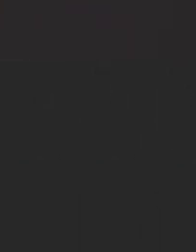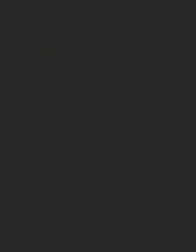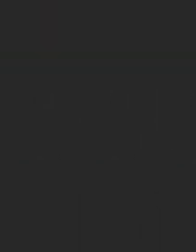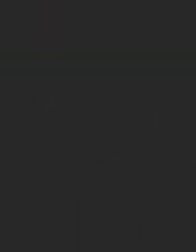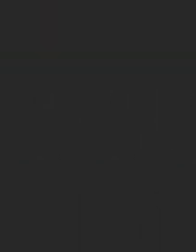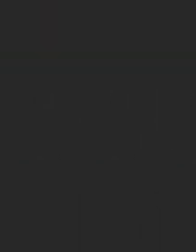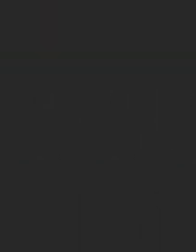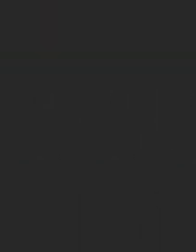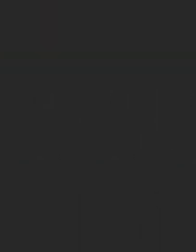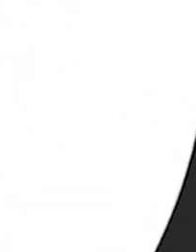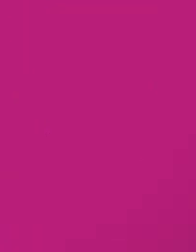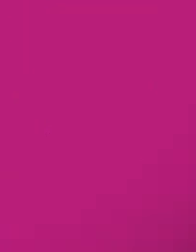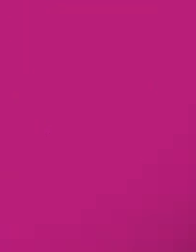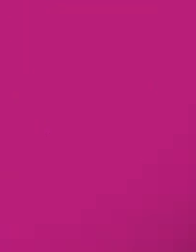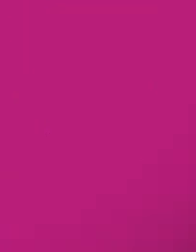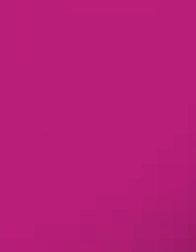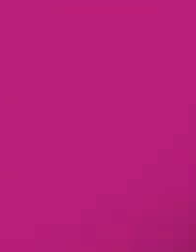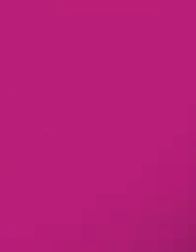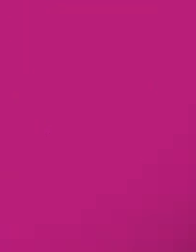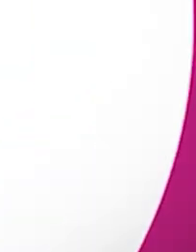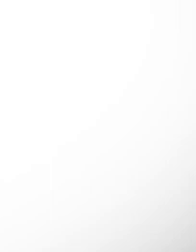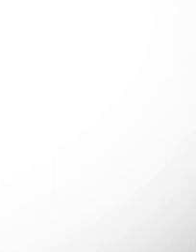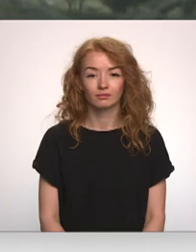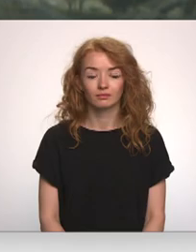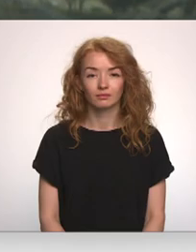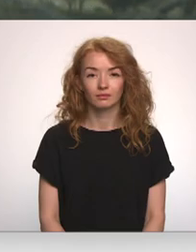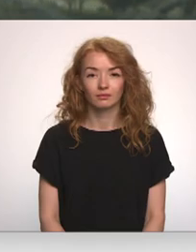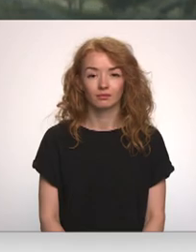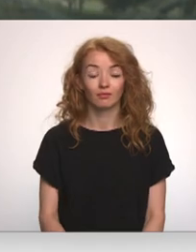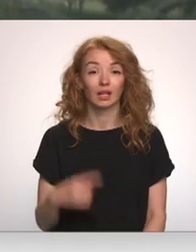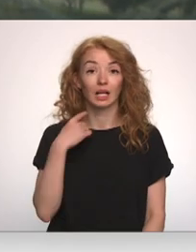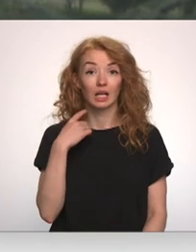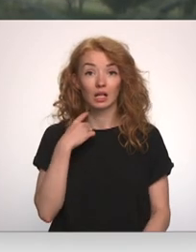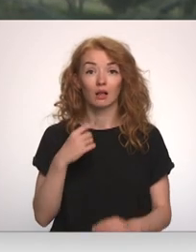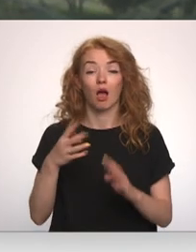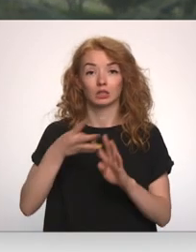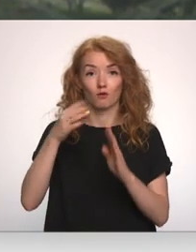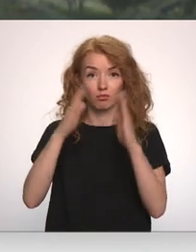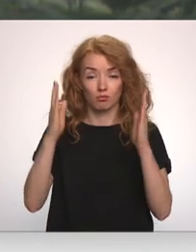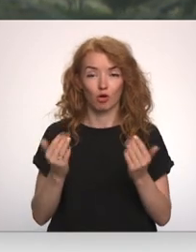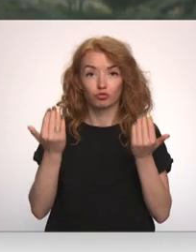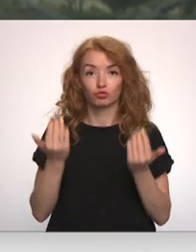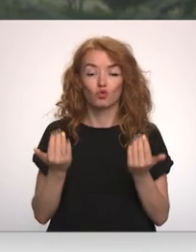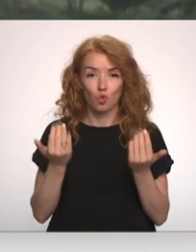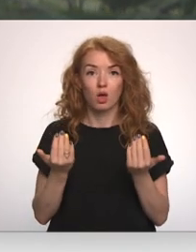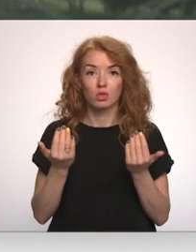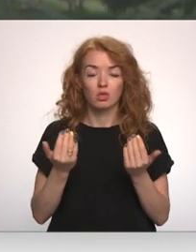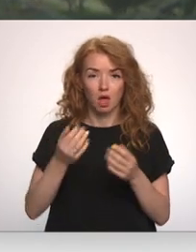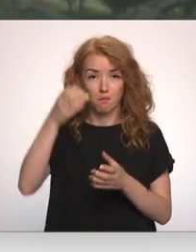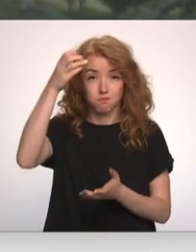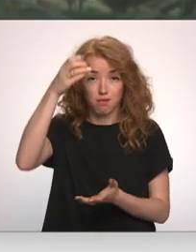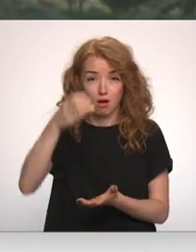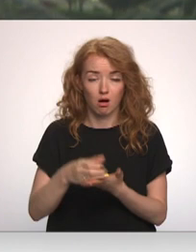Re! Viss ēters ir te! Kaut Rīgā kādā daudzstāvā mājā šodien šķietam ir kritis